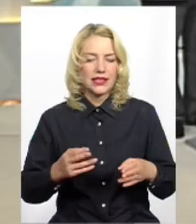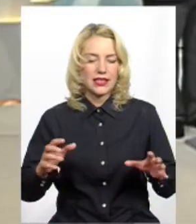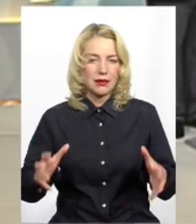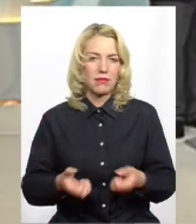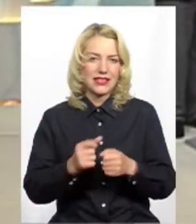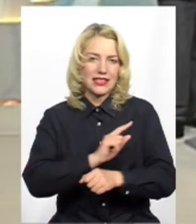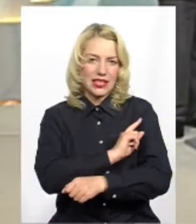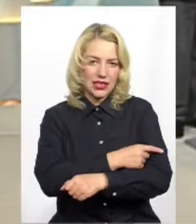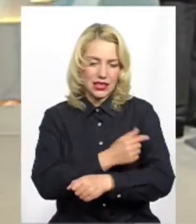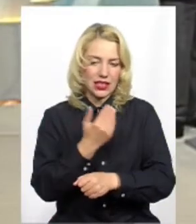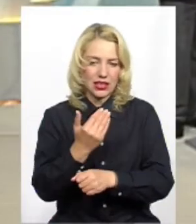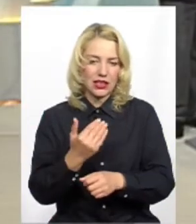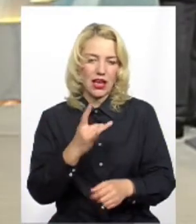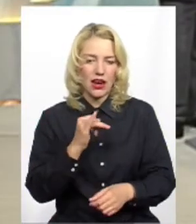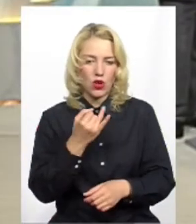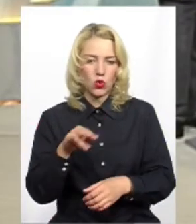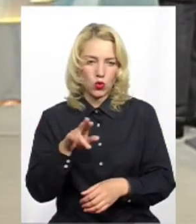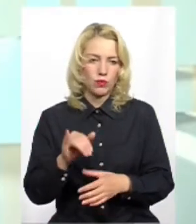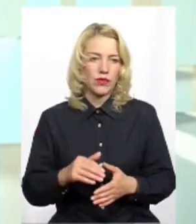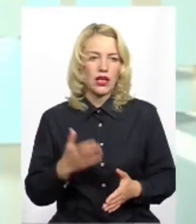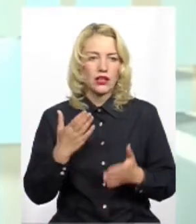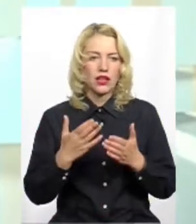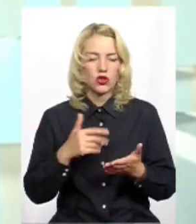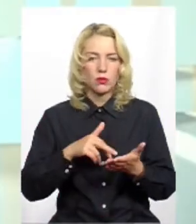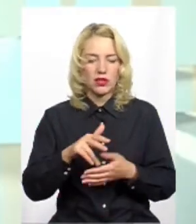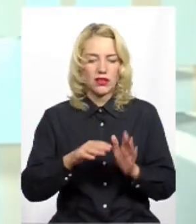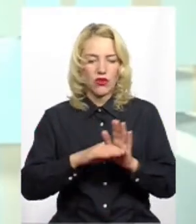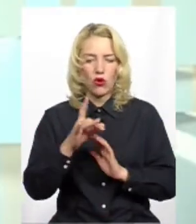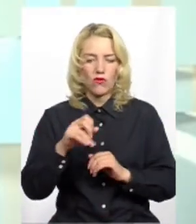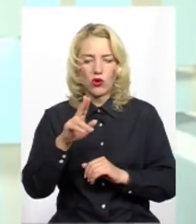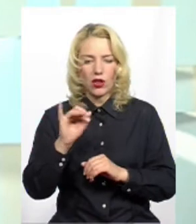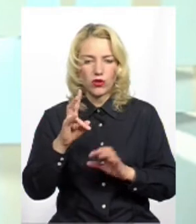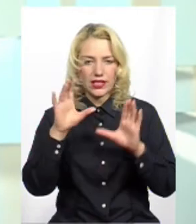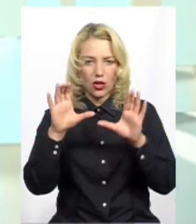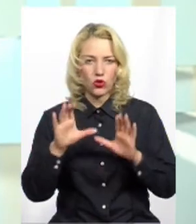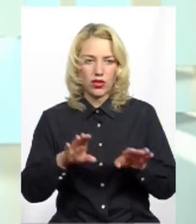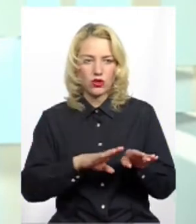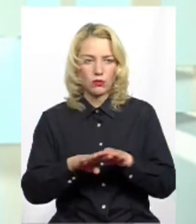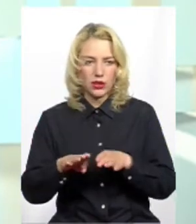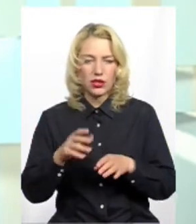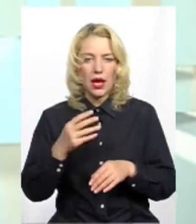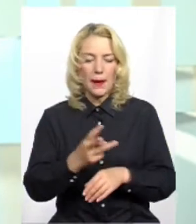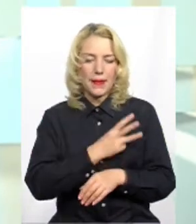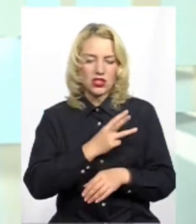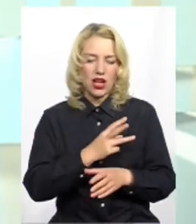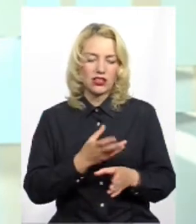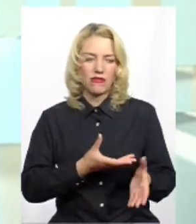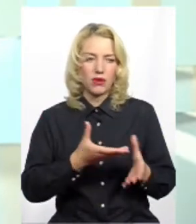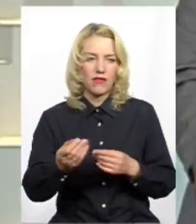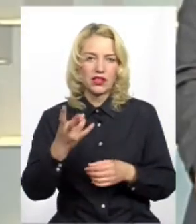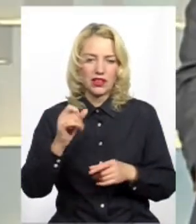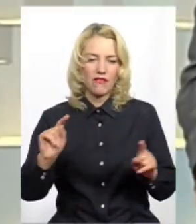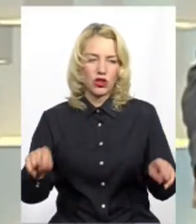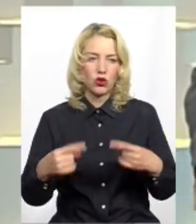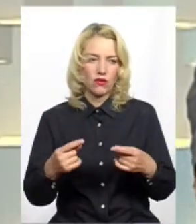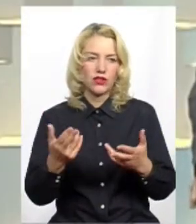ці роботи. Ще маєте час? Тобто, якщо приходите в Верховну Раду, на законодавчому рівні, бажаєте повпливати на відновлення цих